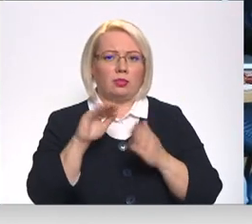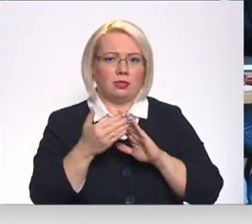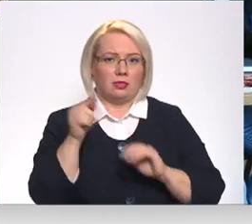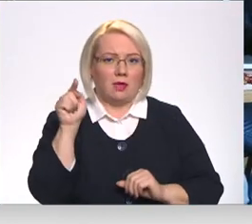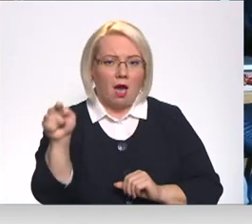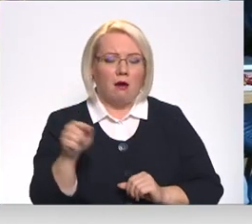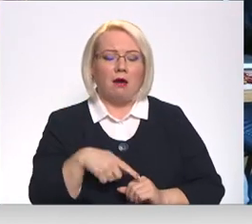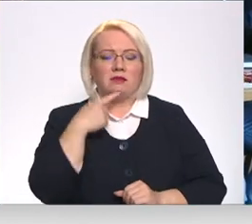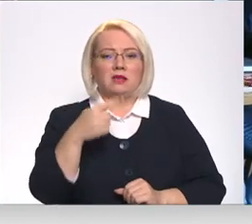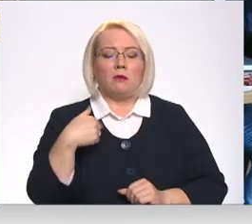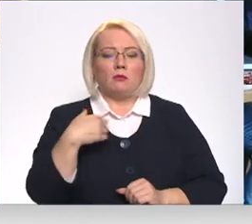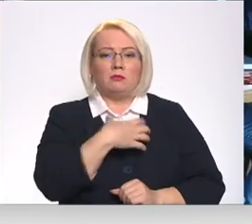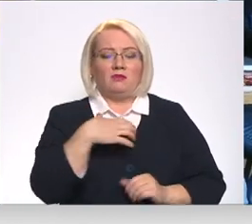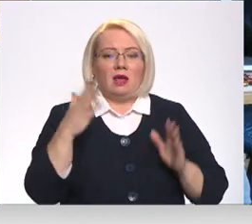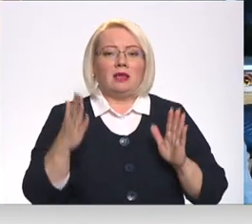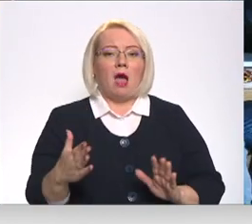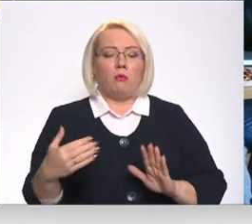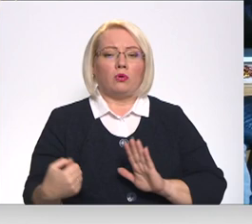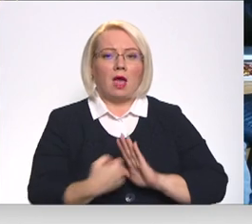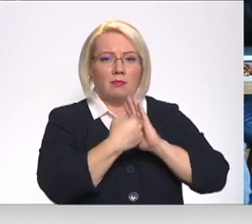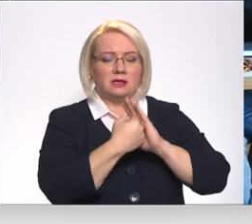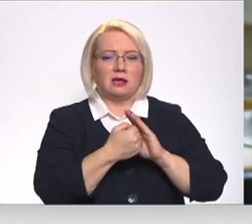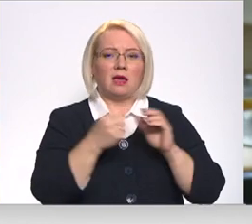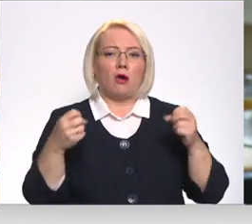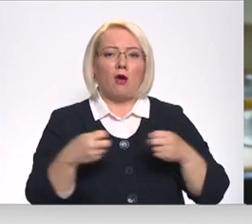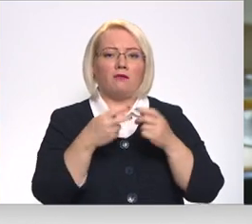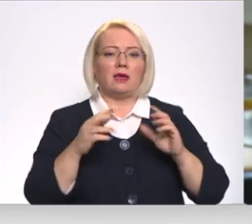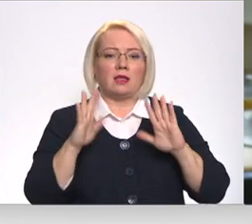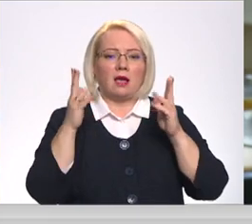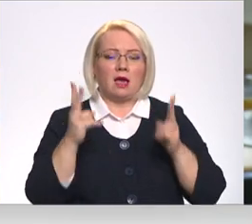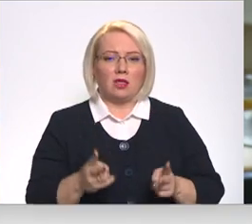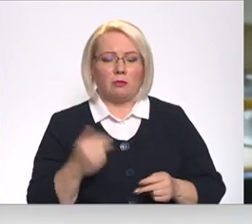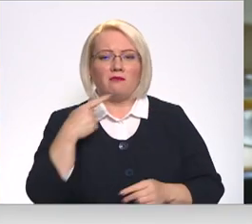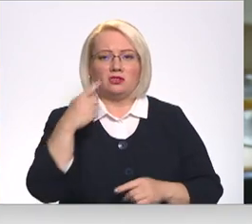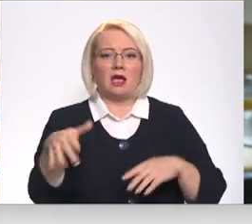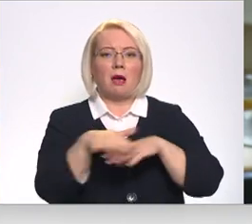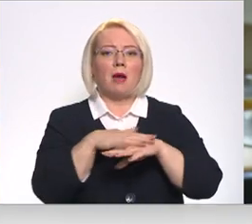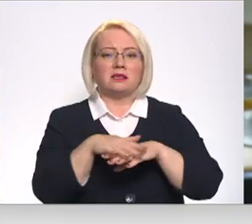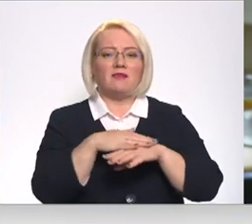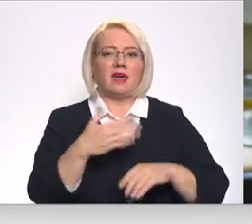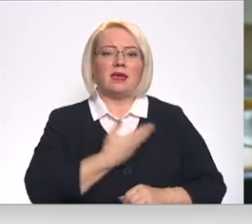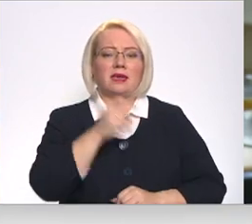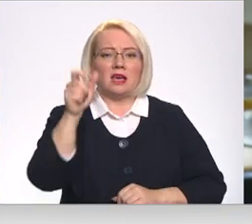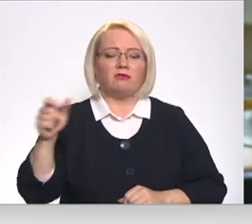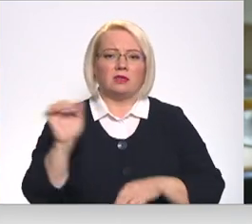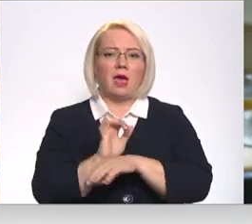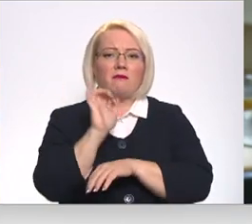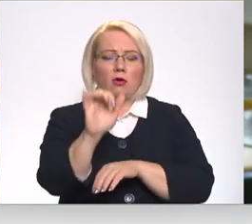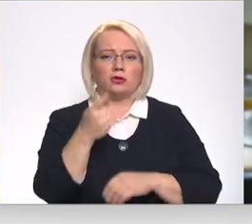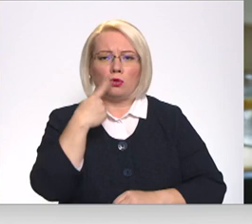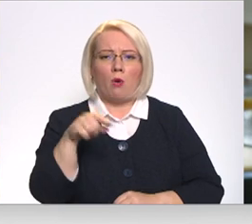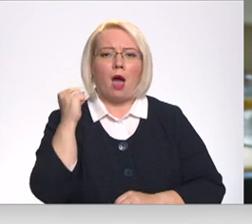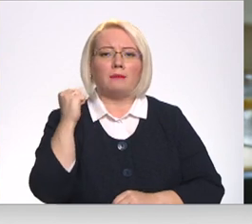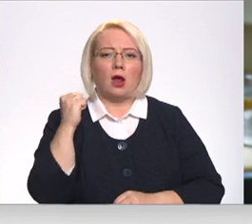jābūt gatavā mūsu atvalstīt šī tie iespējamo konflikt gadījumā. Viens no piemēriem varētu būt šī tam asveidu iedzīvot evakuāciju no dažādiem apdraudējiem